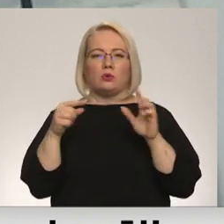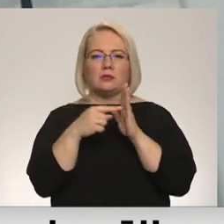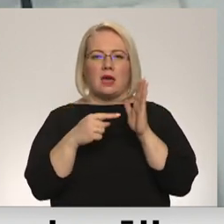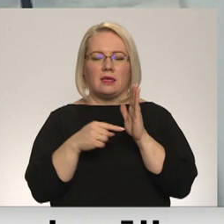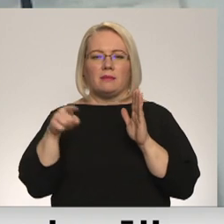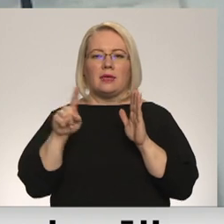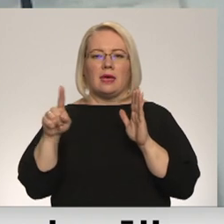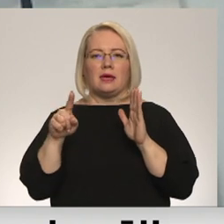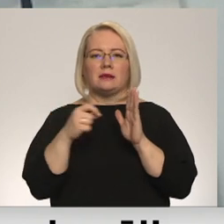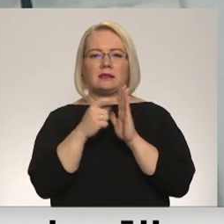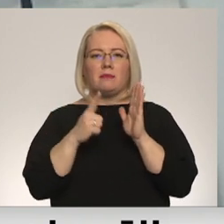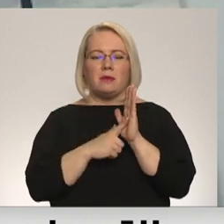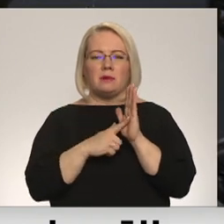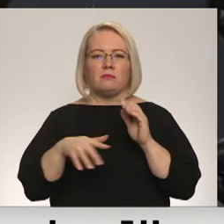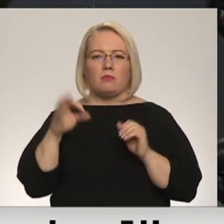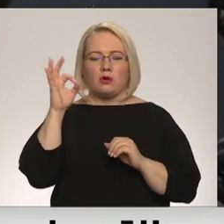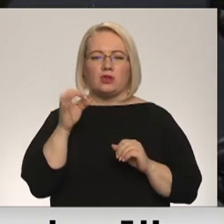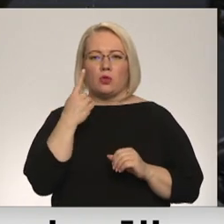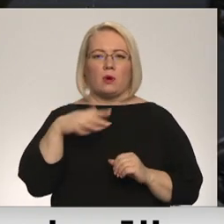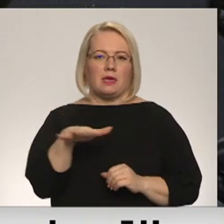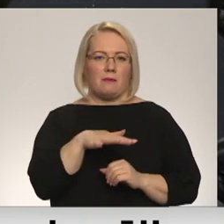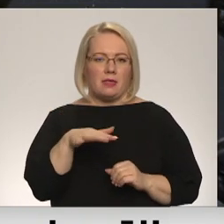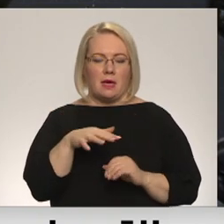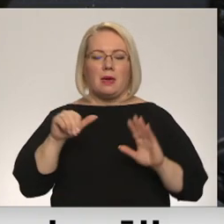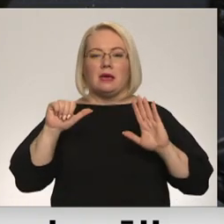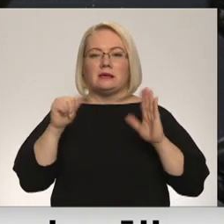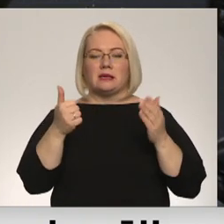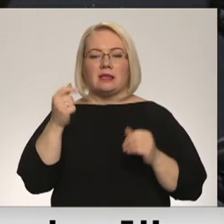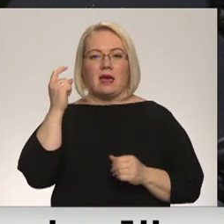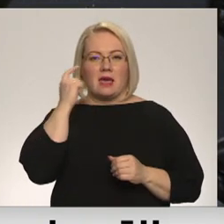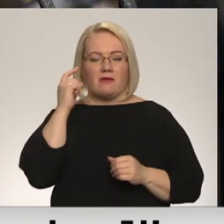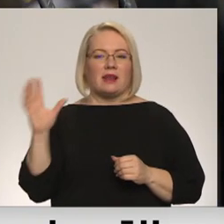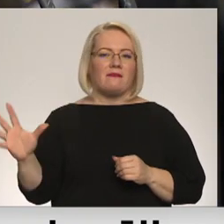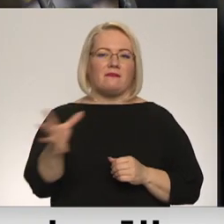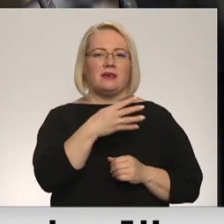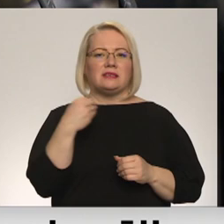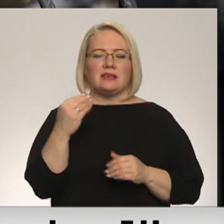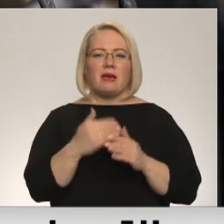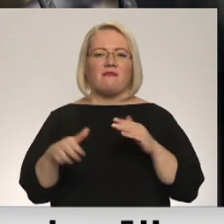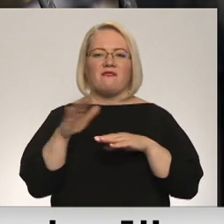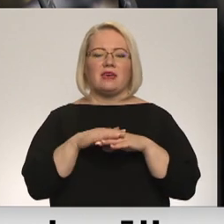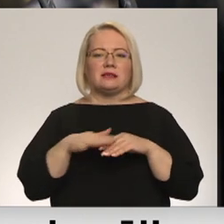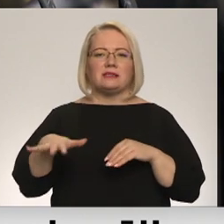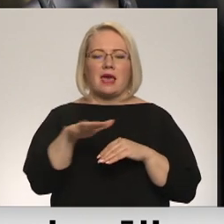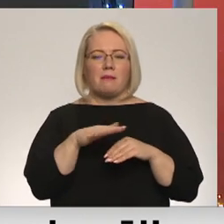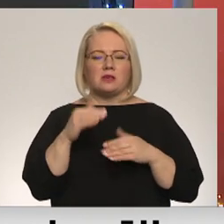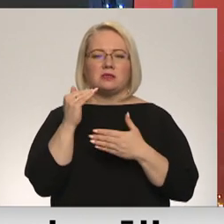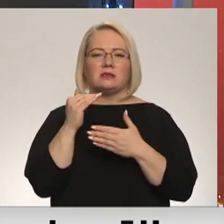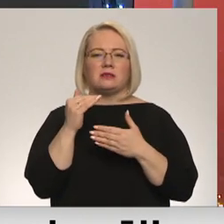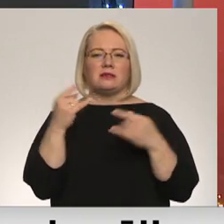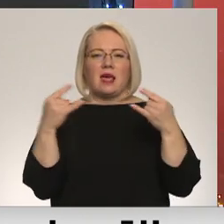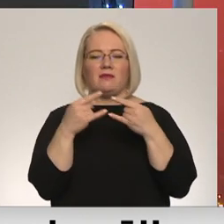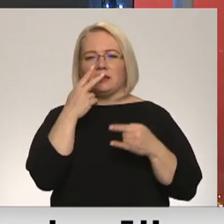% no Latvijas mājasēmniecībām. 6. janvāri visiem virzzemes televīzijas apraidsts skatītājiem ir jāpārskaņo programmas.